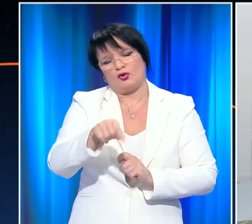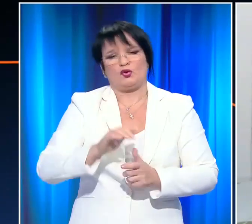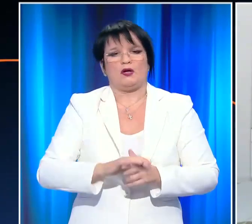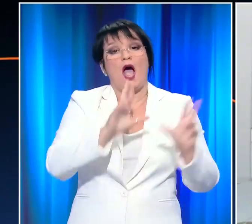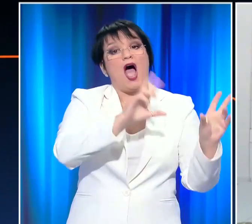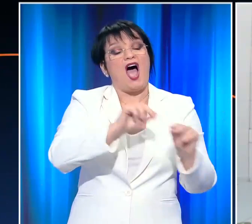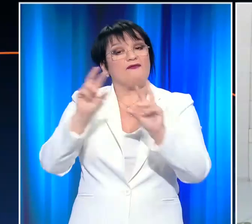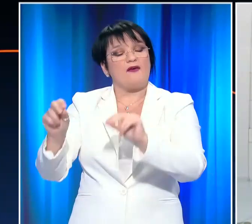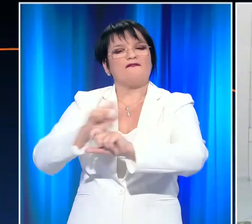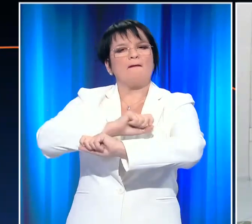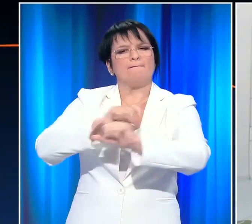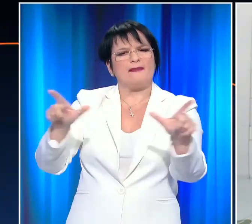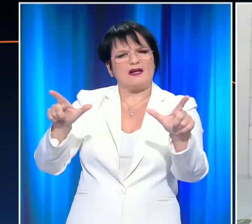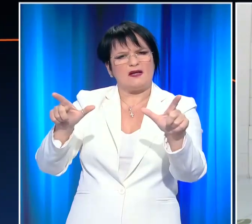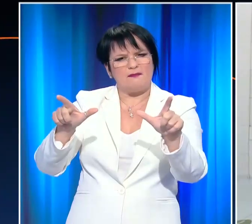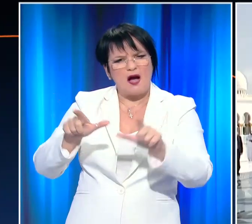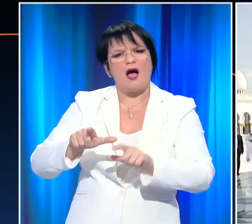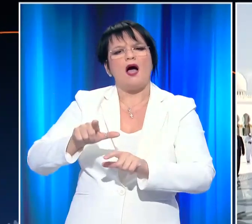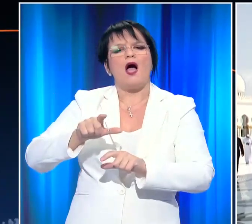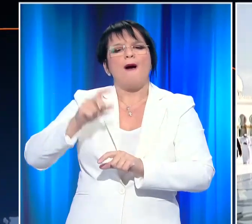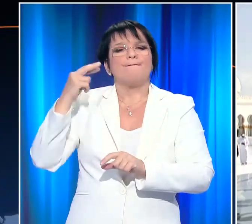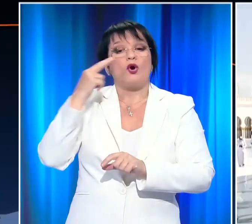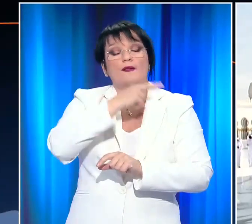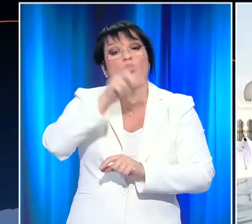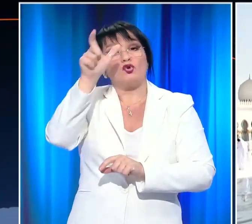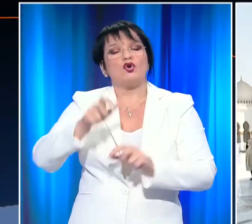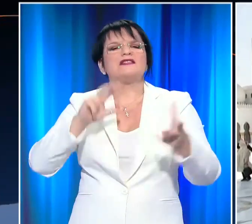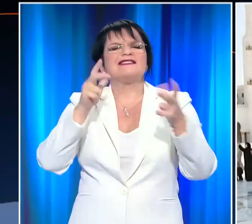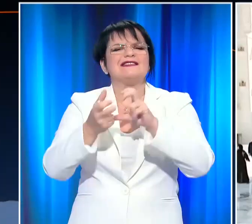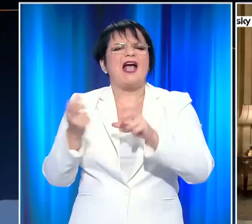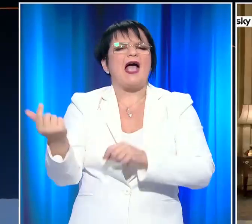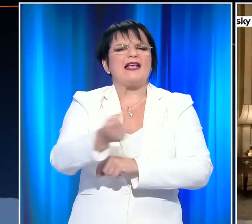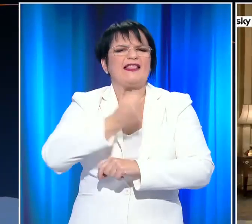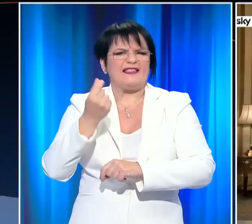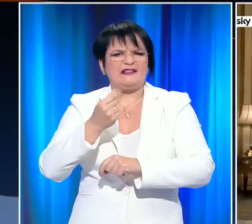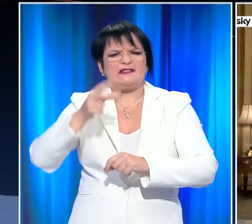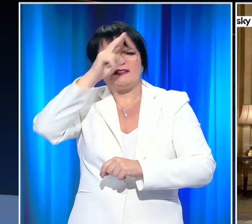Ανάλογο ήταν το μήνυμα που έστειλε στην άλλη πλευρά του Αιγαίου και ο Πρωθυπουργός μιλώντας το Sky News Αράβια.